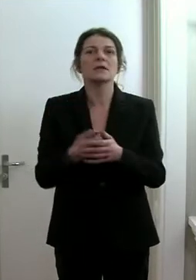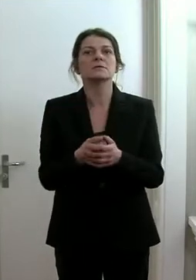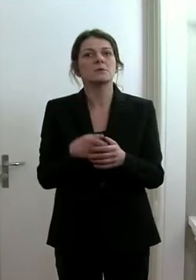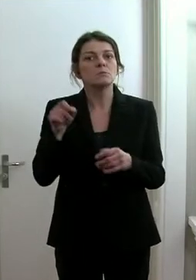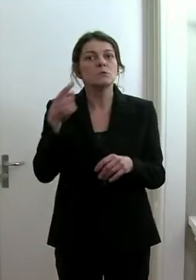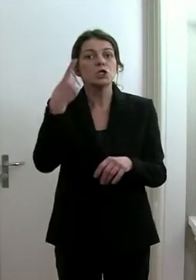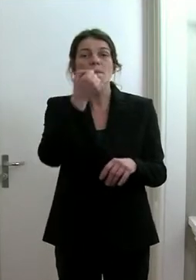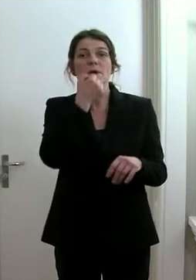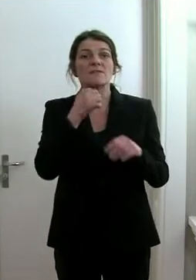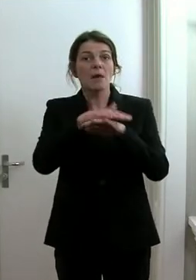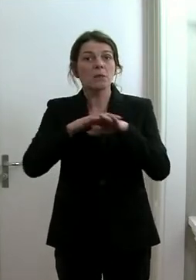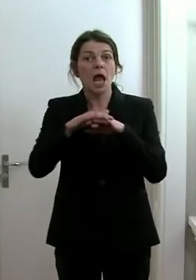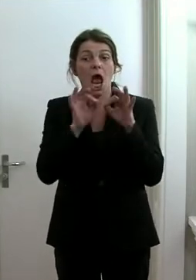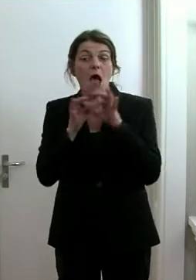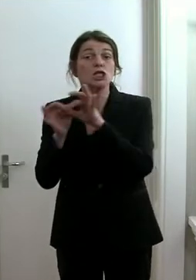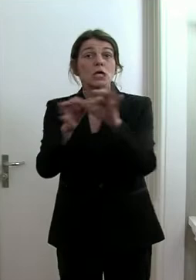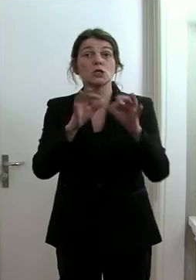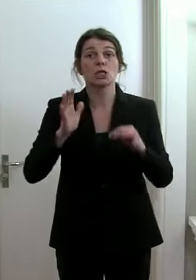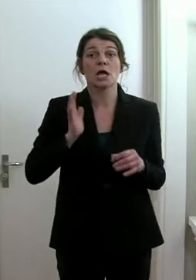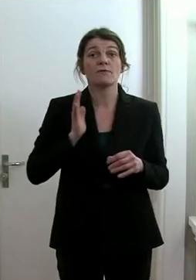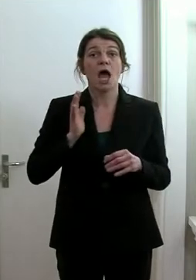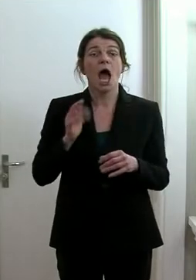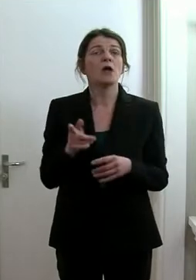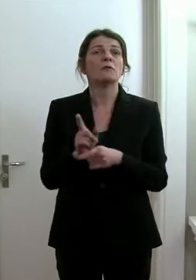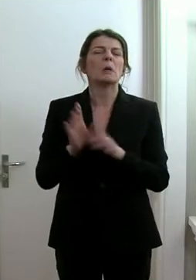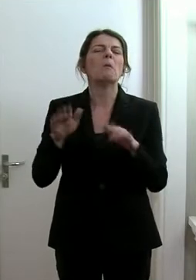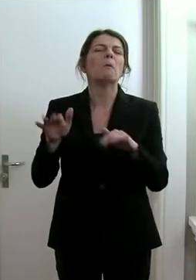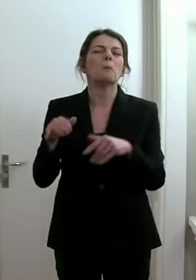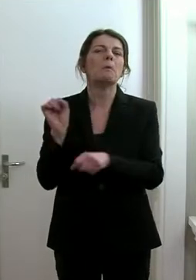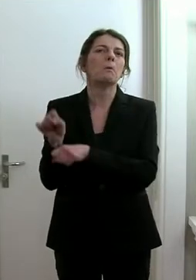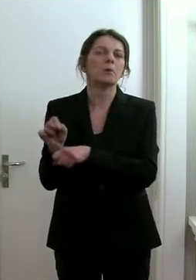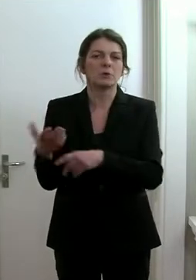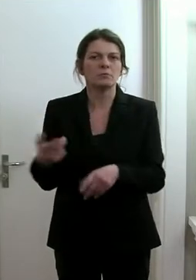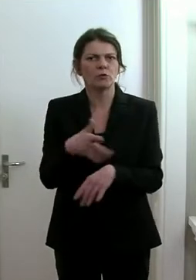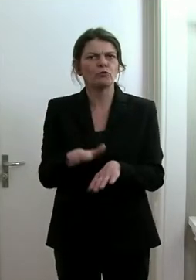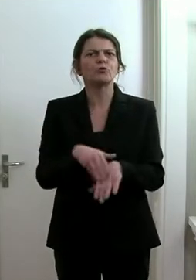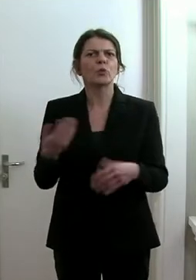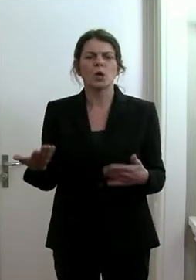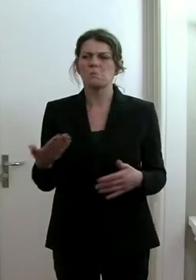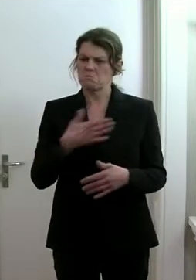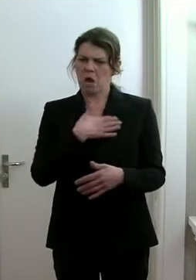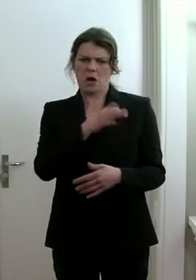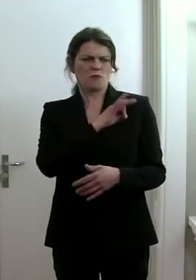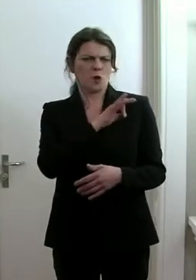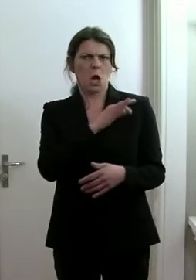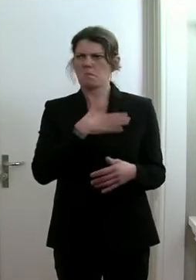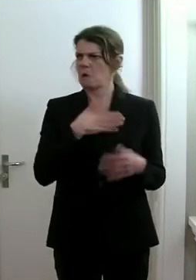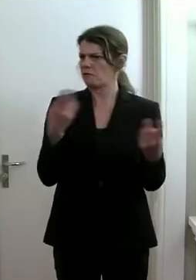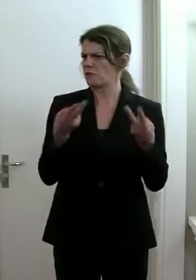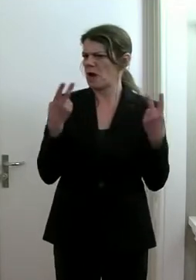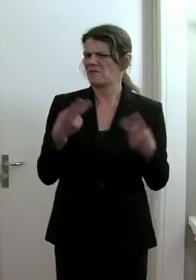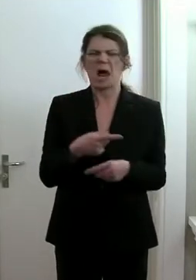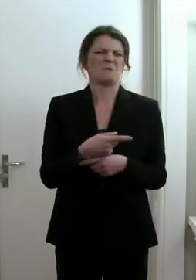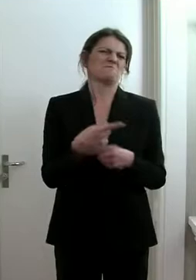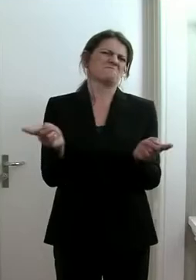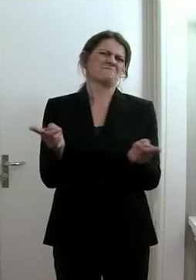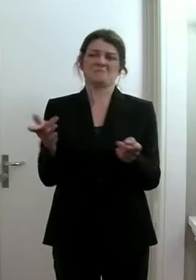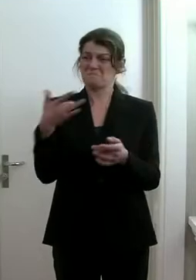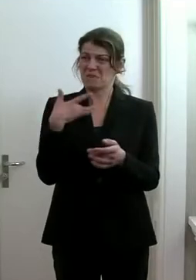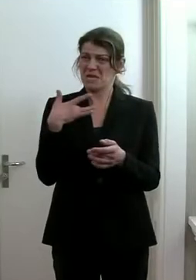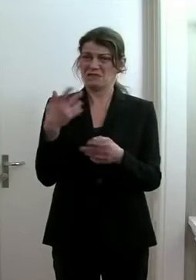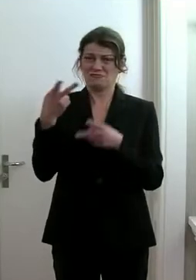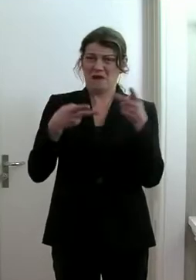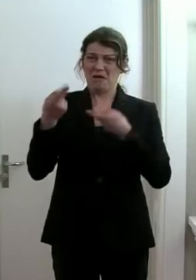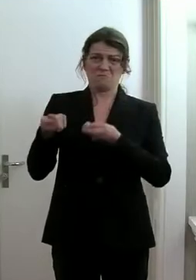privaten Bereich der Ansteckungsgefahr oft unterschätzt wird. Man hat das Gefühl, Freunde und Verwandte, die können einem ja nicht